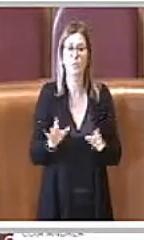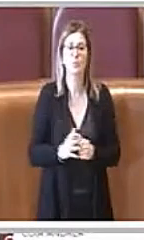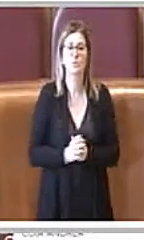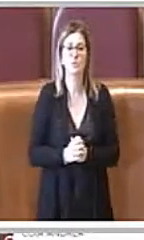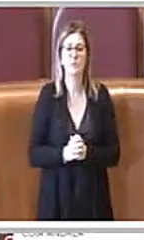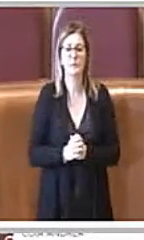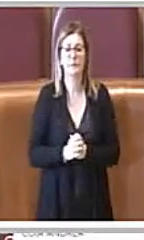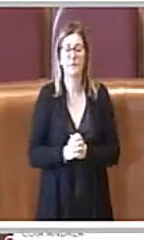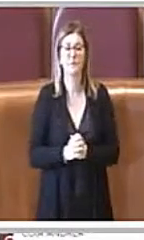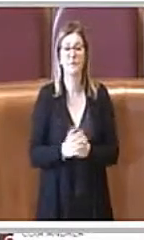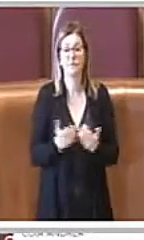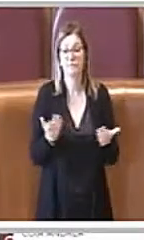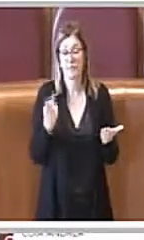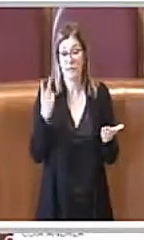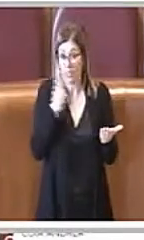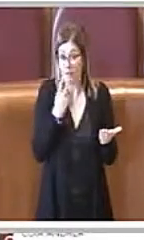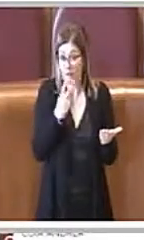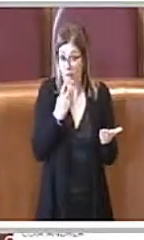va riconosciuto,